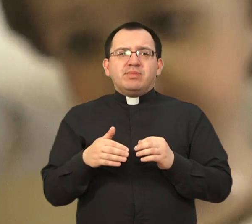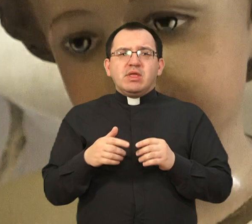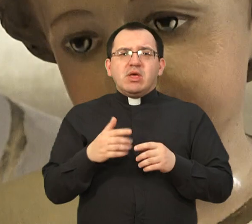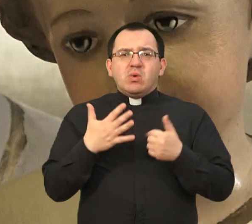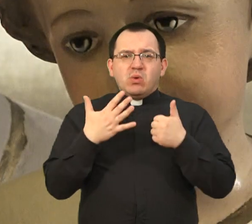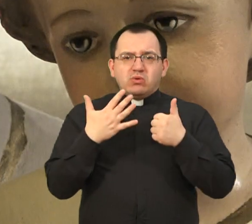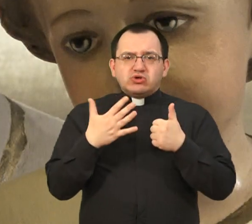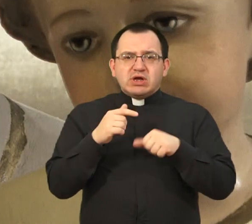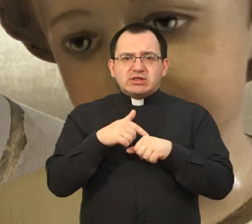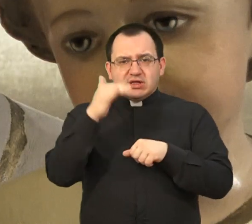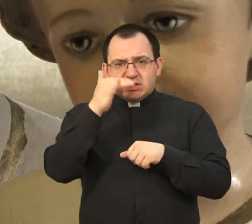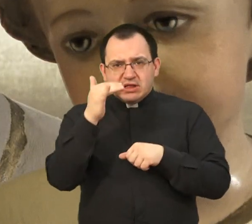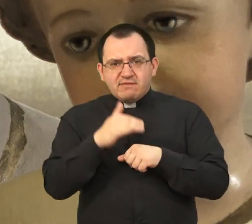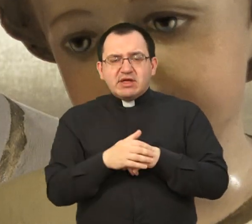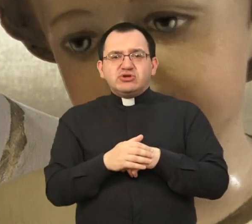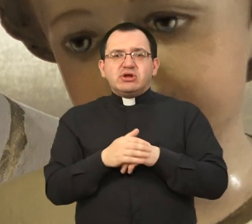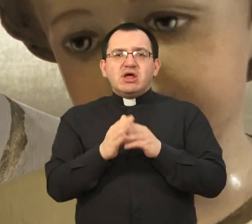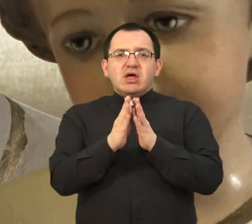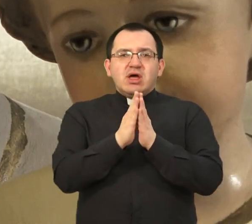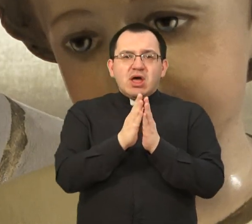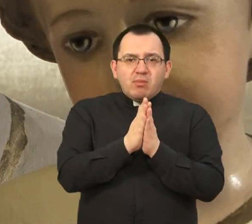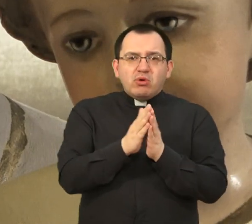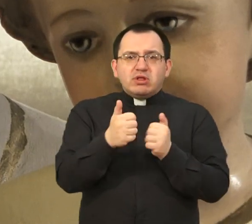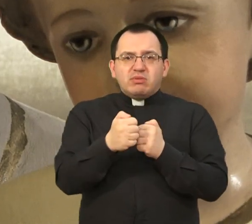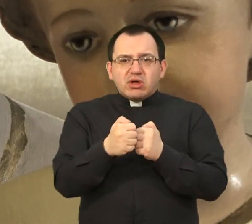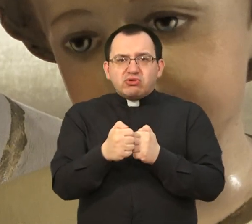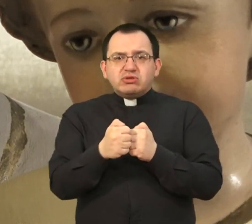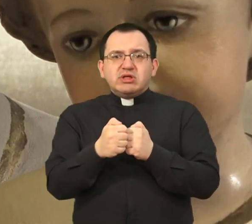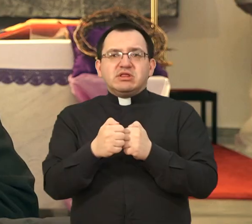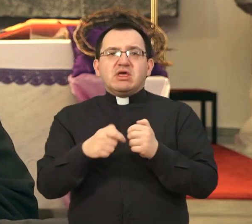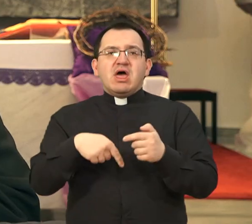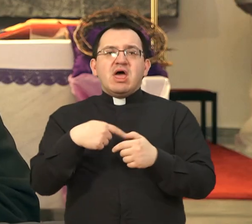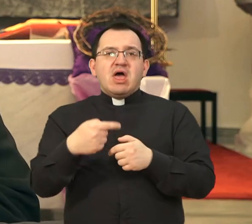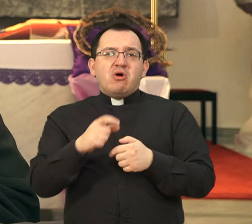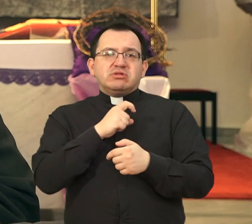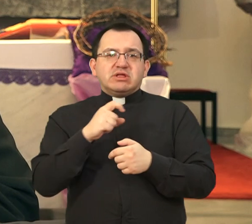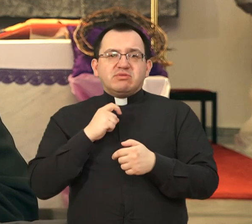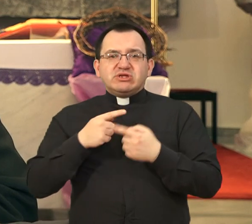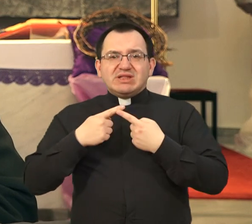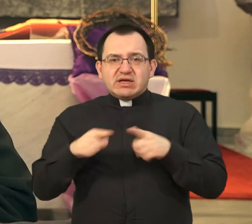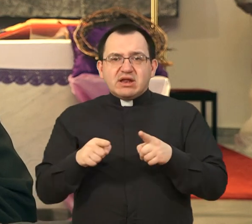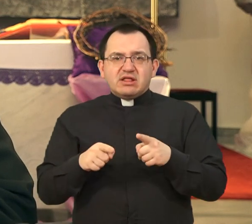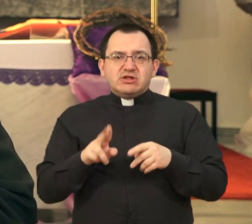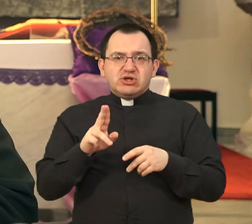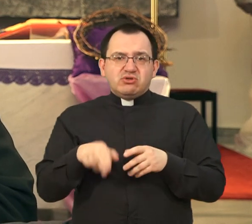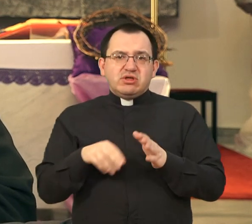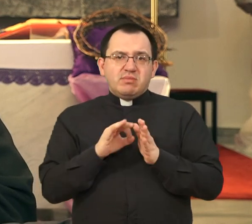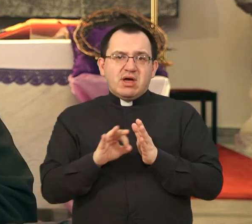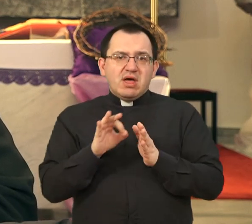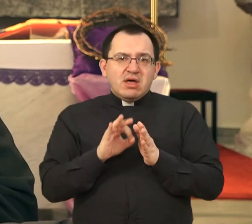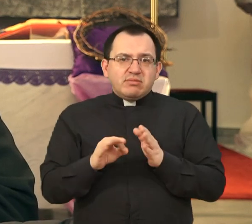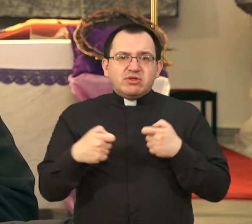moli se Krunica ili Tanije Svetome Josipu, zatim svake srijede neki drugi svečenik predslavi Svetomisu, povezuje